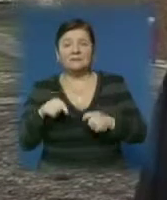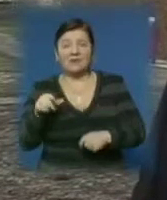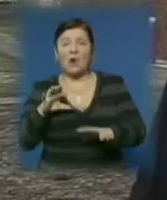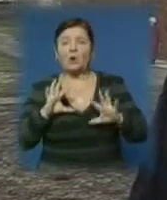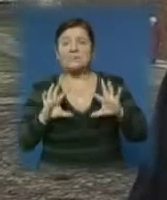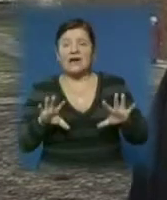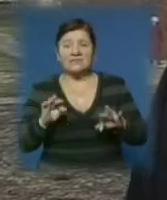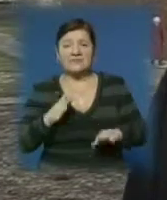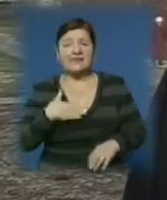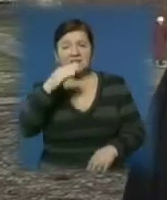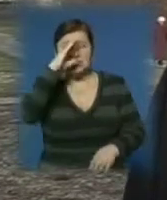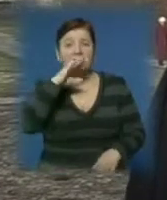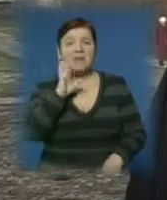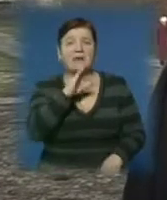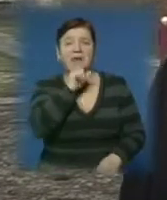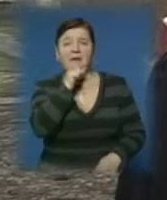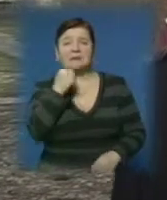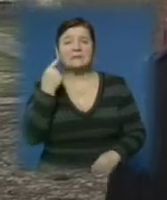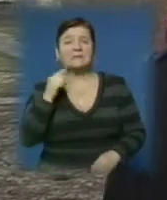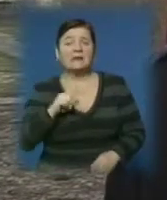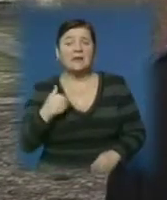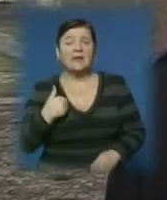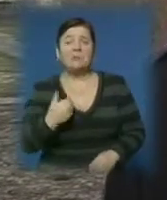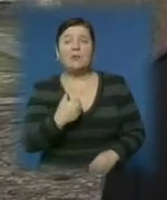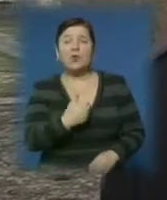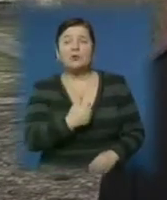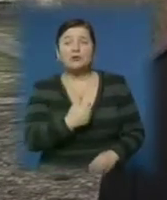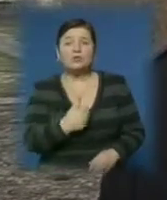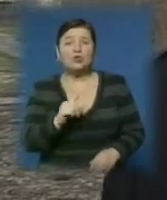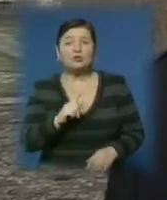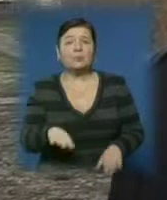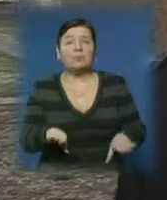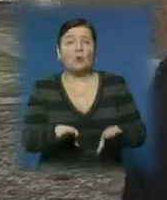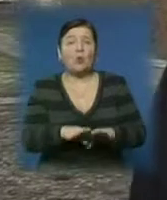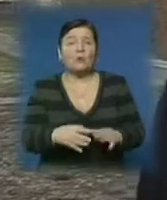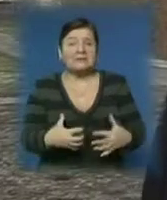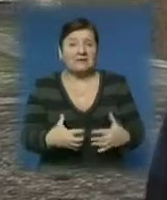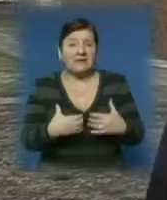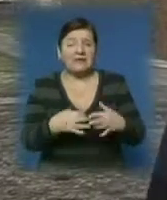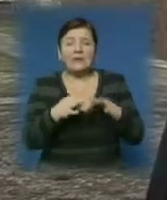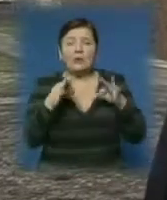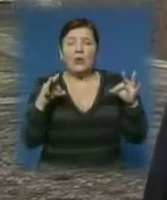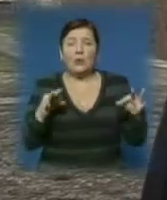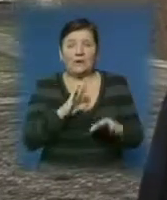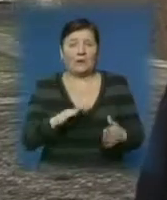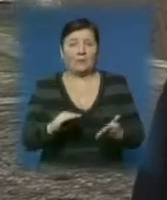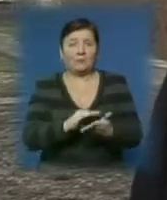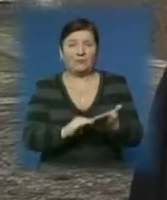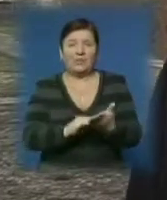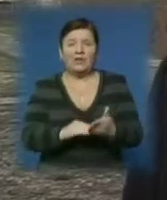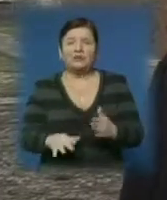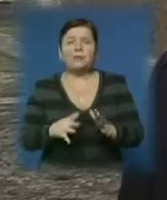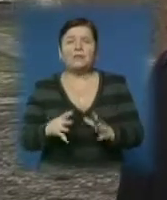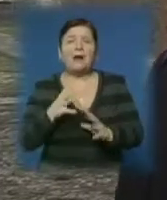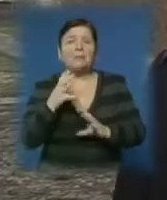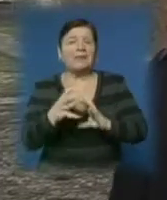розказували, наші батьки, діди знали це, і ми хочемо, щоб ніколи більше такого страхіття не повторилося, не тільки у нас, а ніде на планеті Земля.